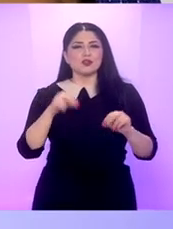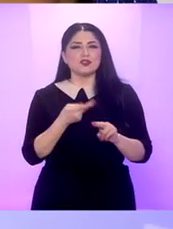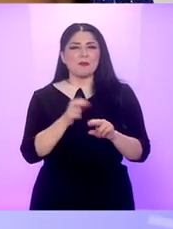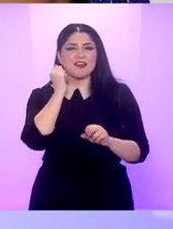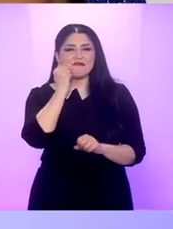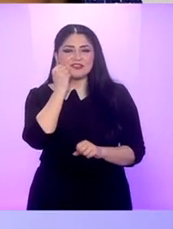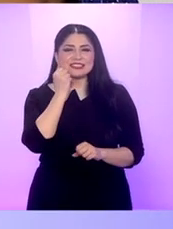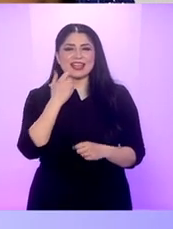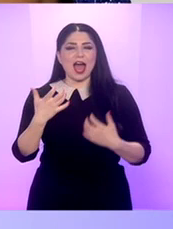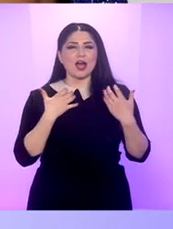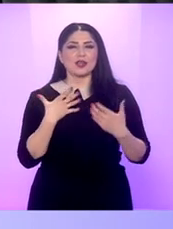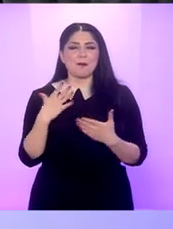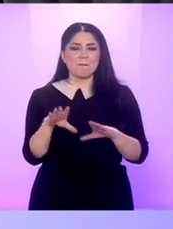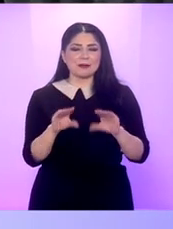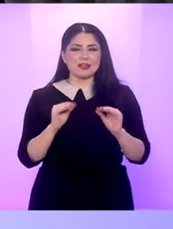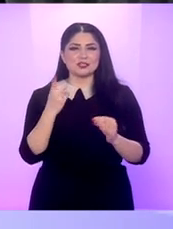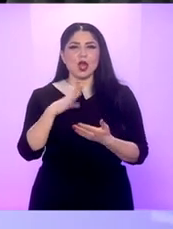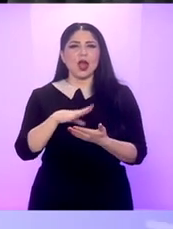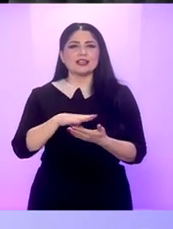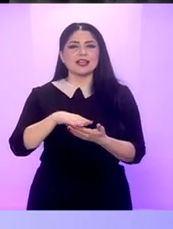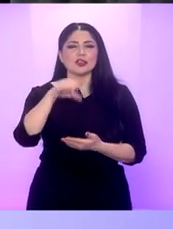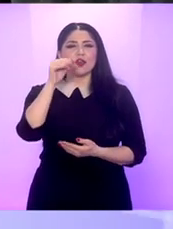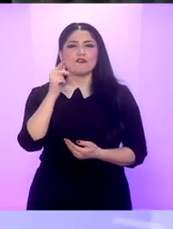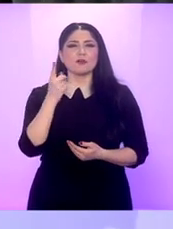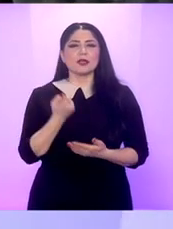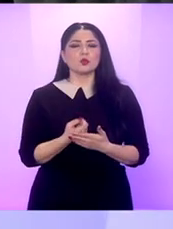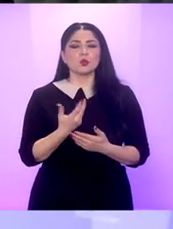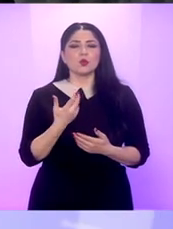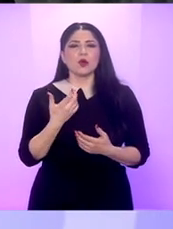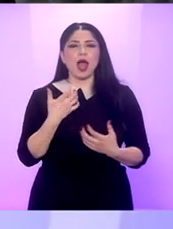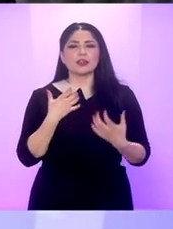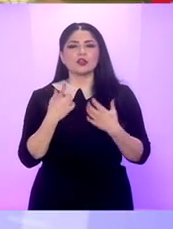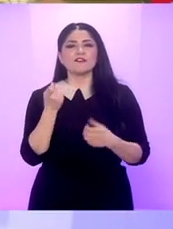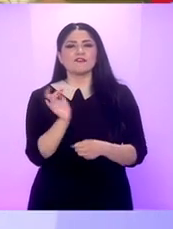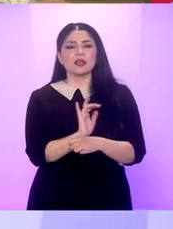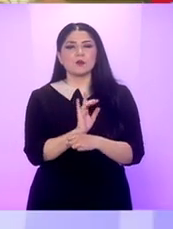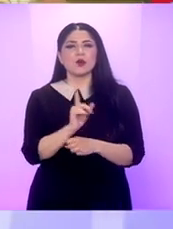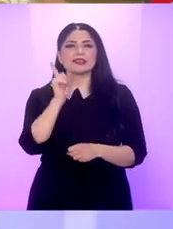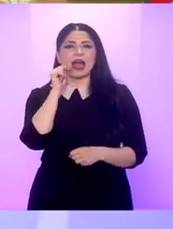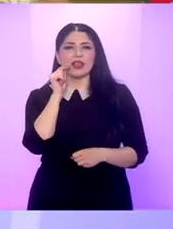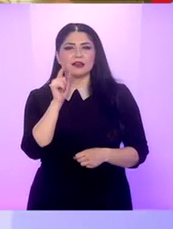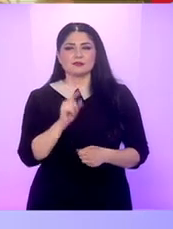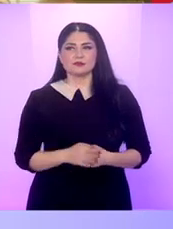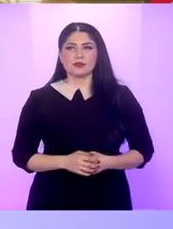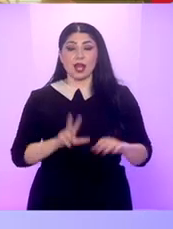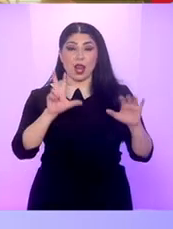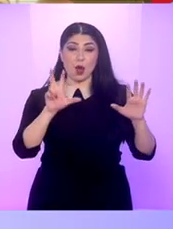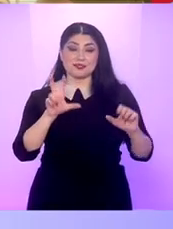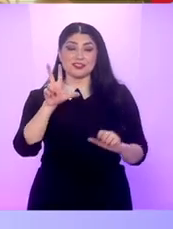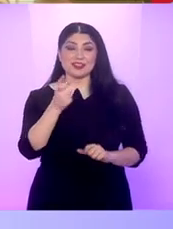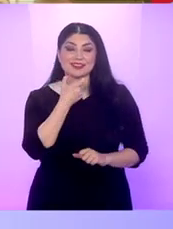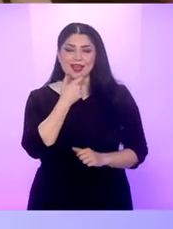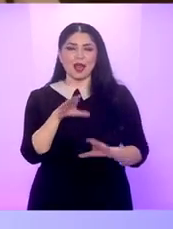actor care primește o statuită pentru rolul din The Father Cum a fost Anthony Hopkins? Da, la 83 de ani